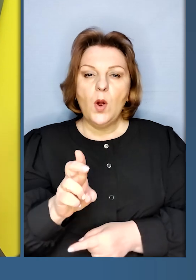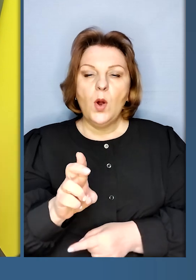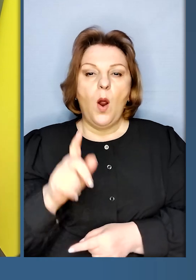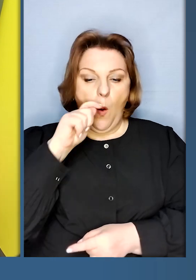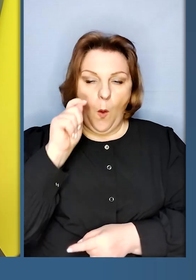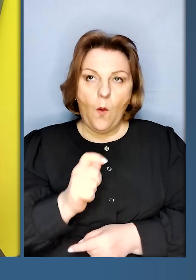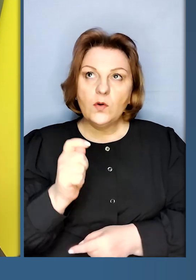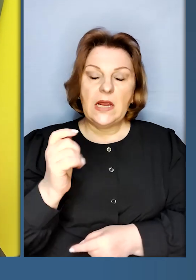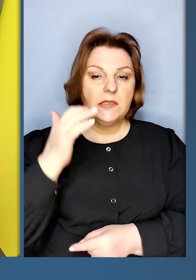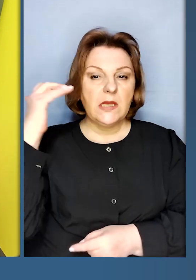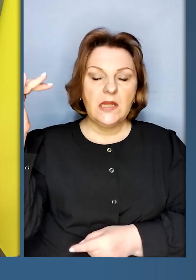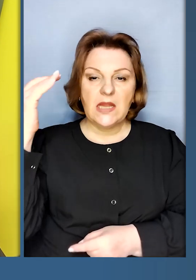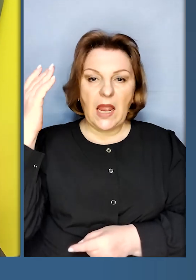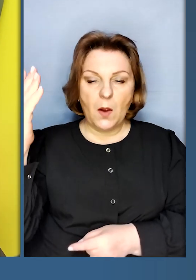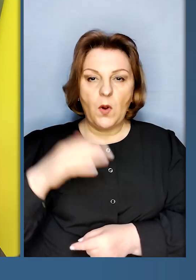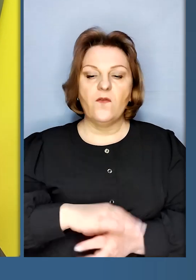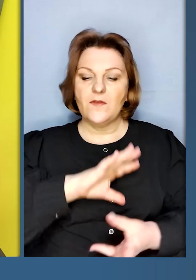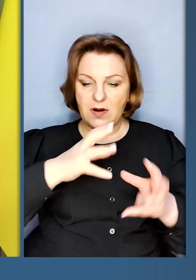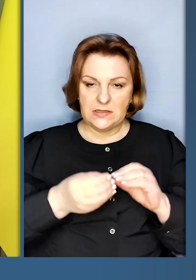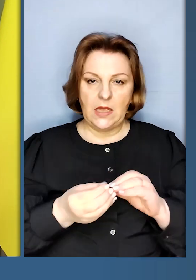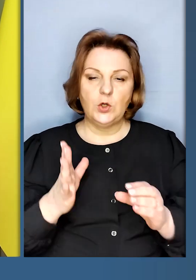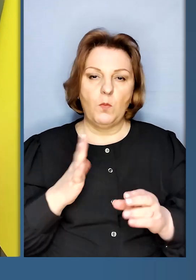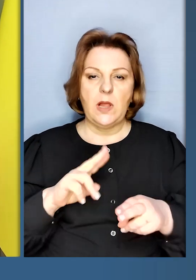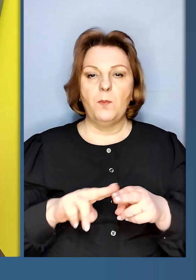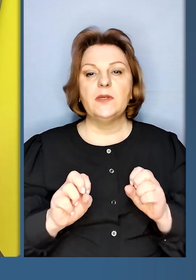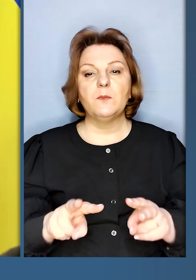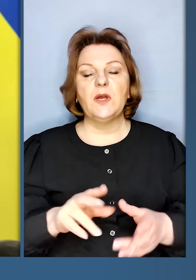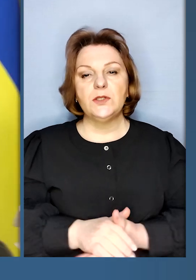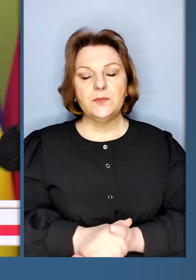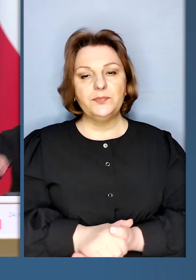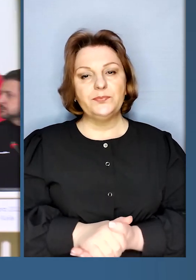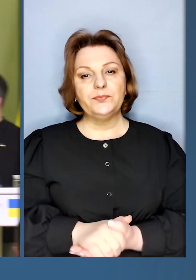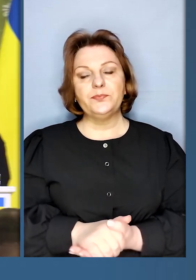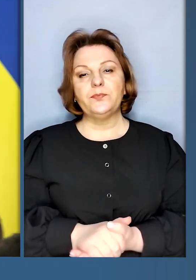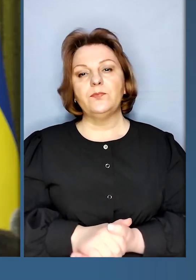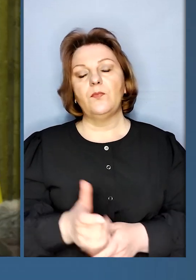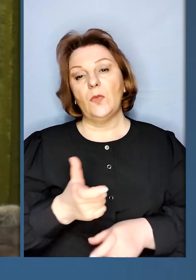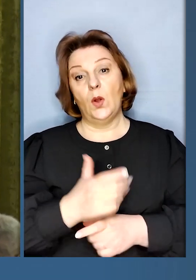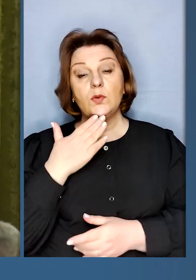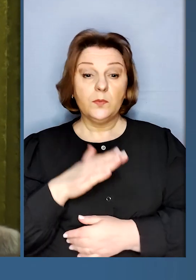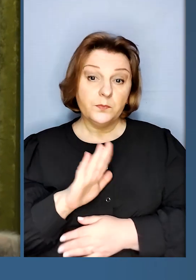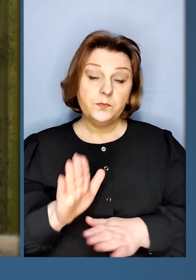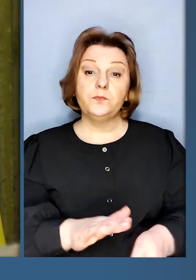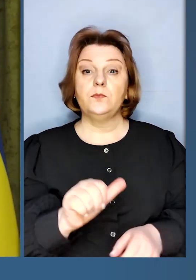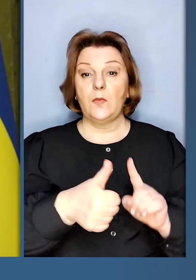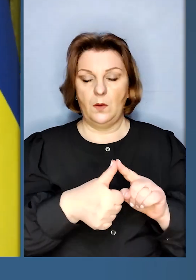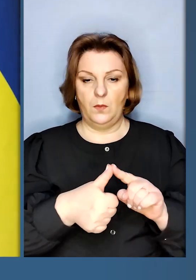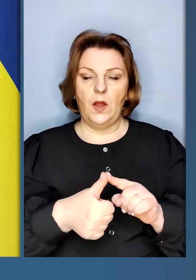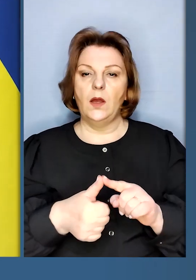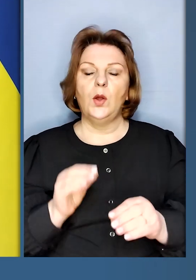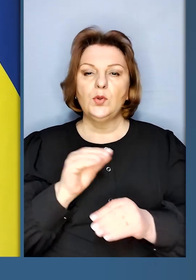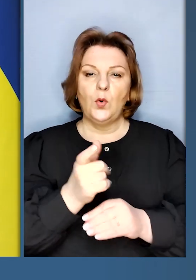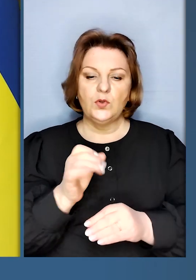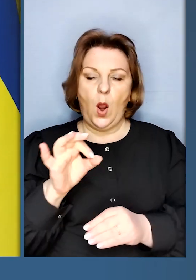щоб українське небо було безпечним. Дуже дякую. По